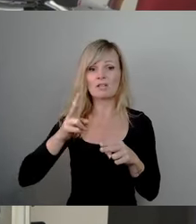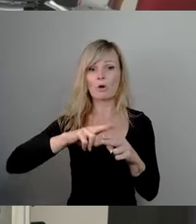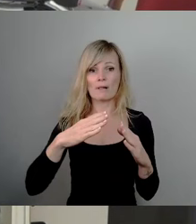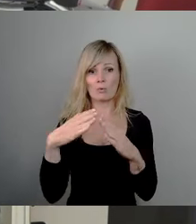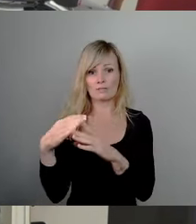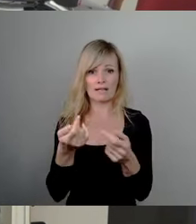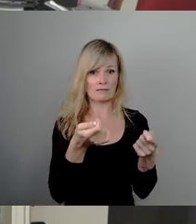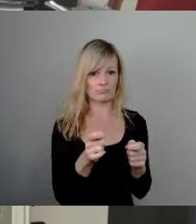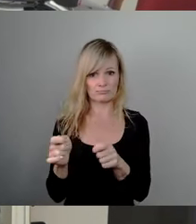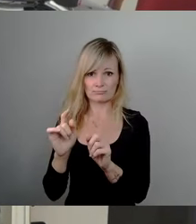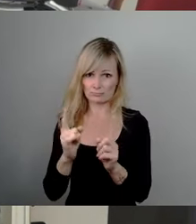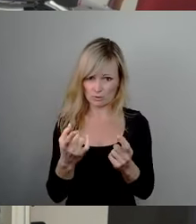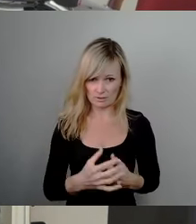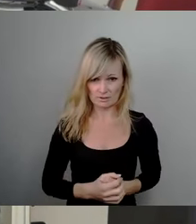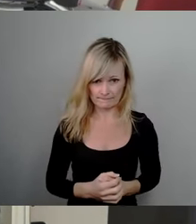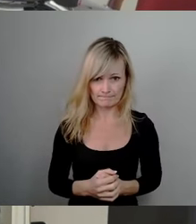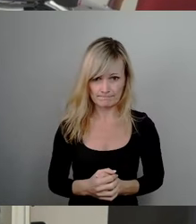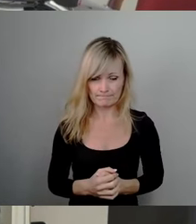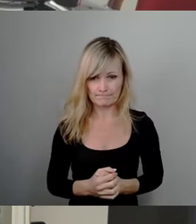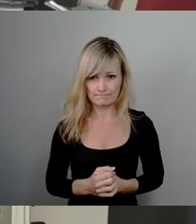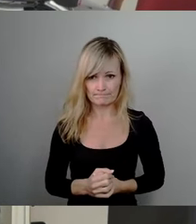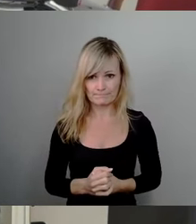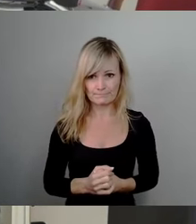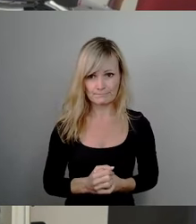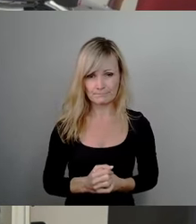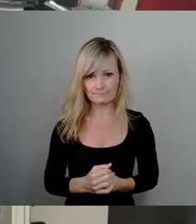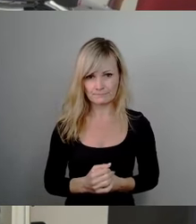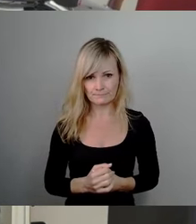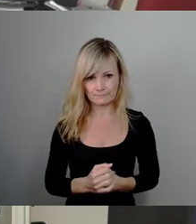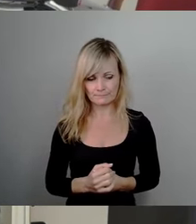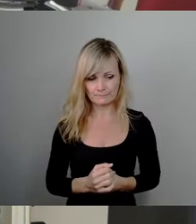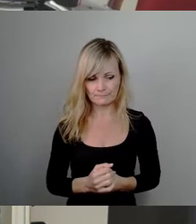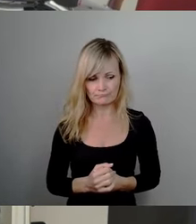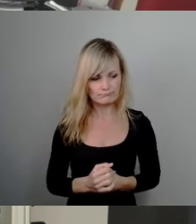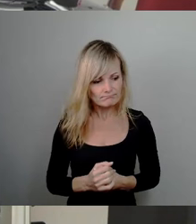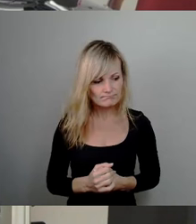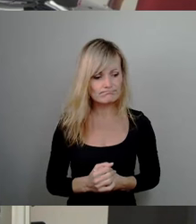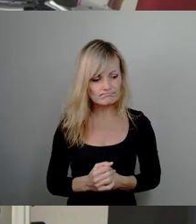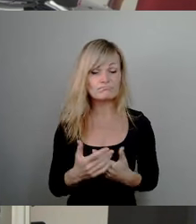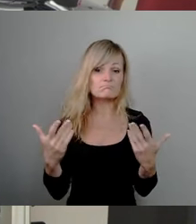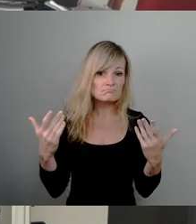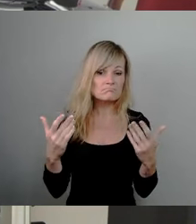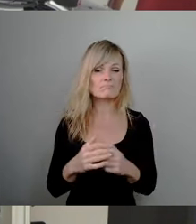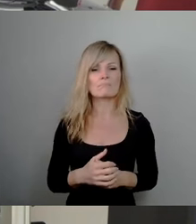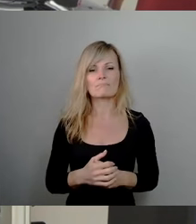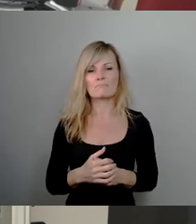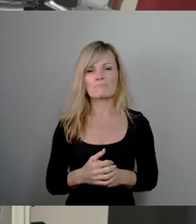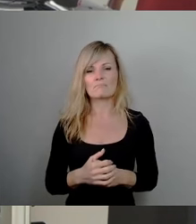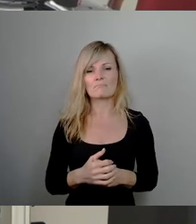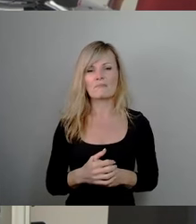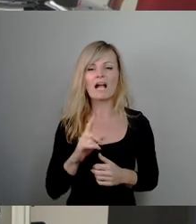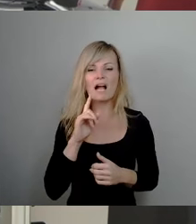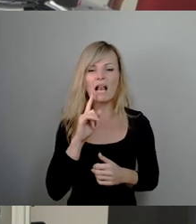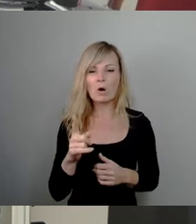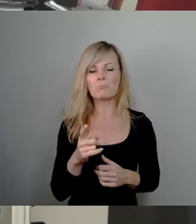beschließen. Da wage ich die Prognose, dass diejenigen, und das